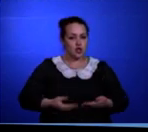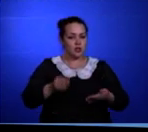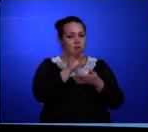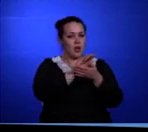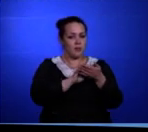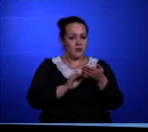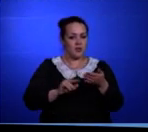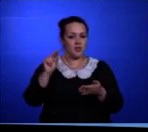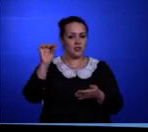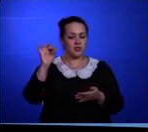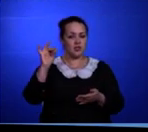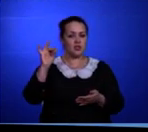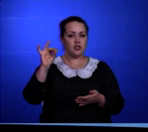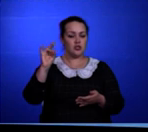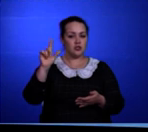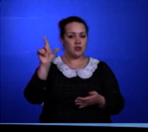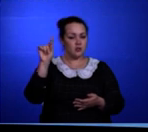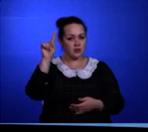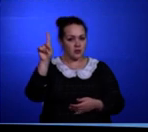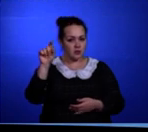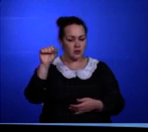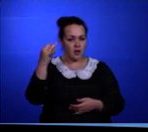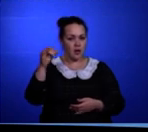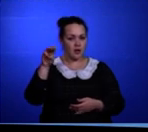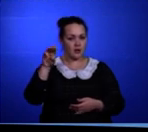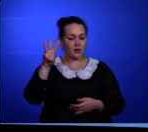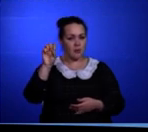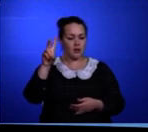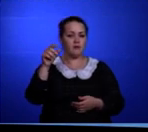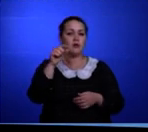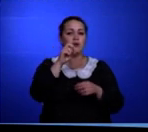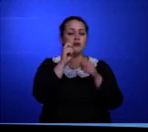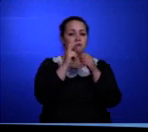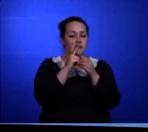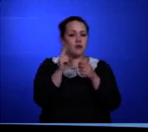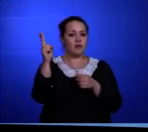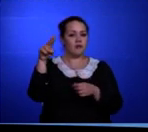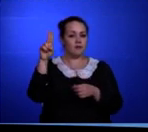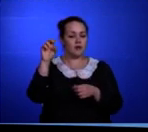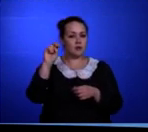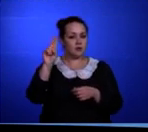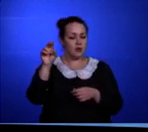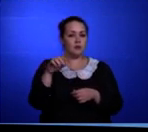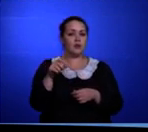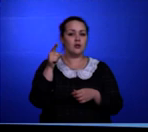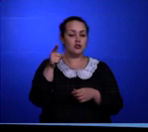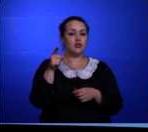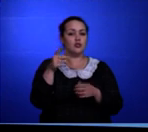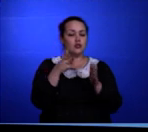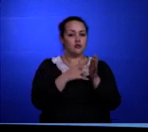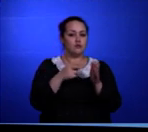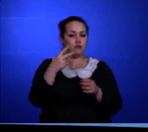Чингиз Айтматов родился 12 декабря 1928 года